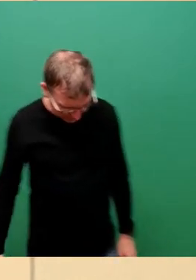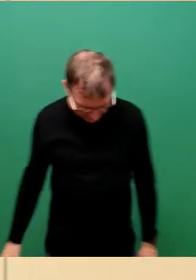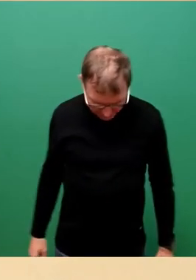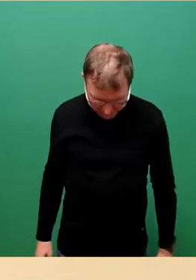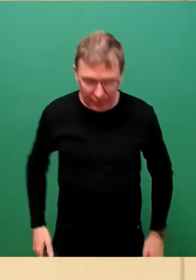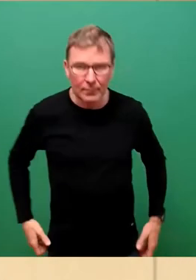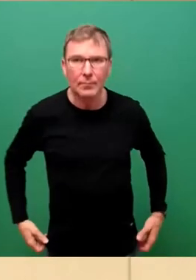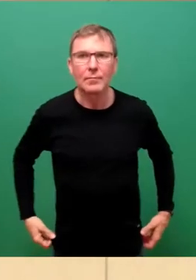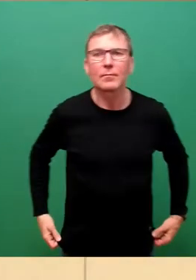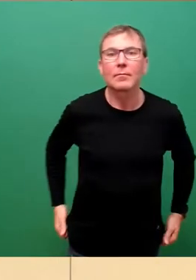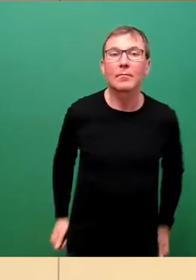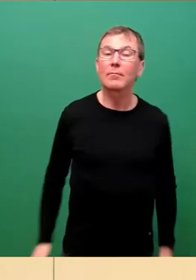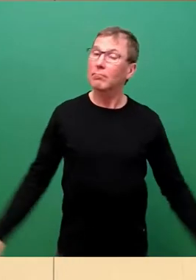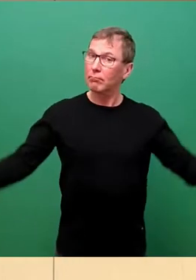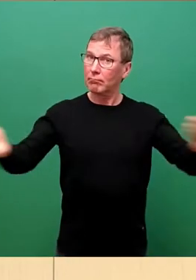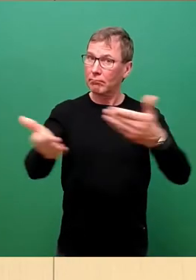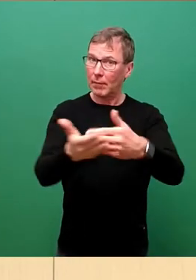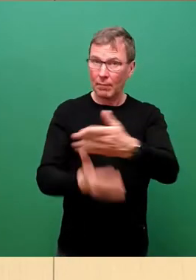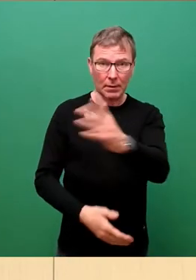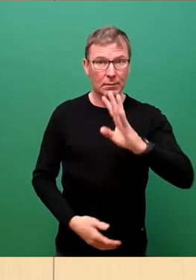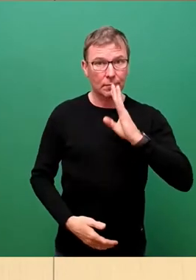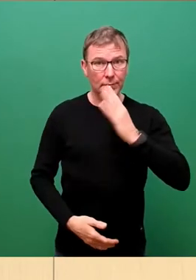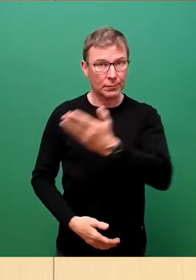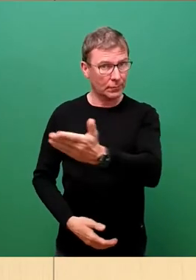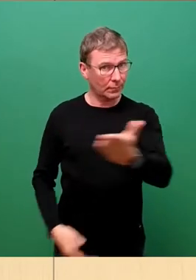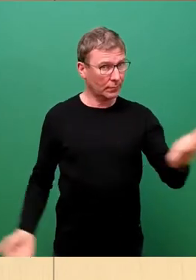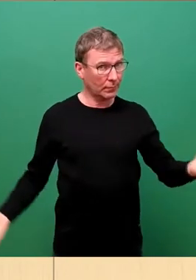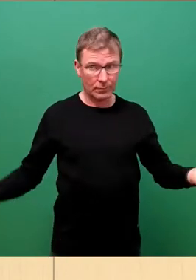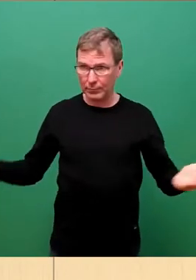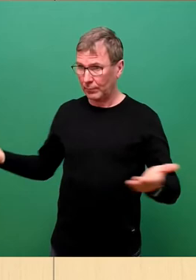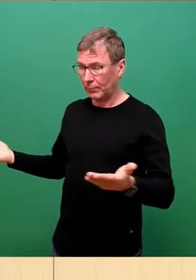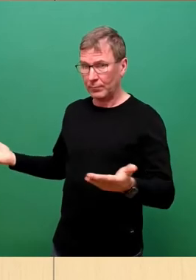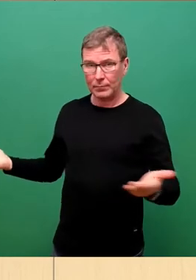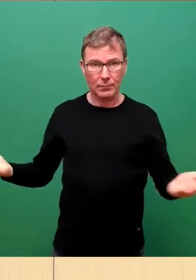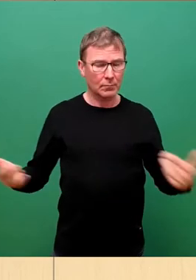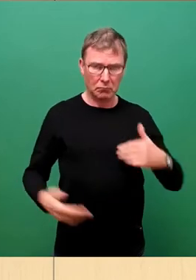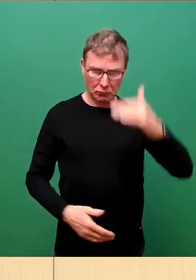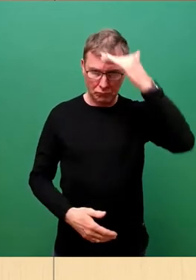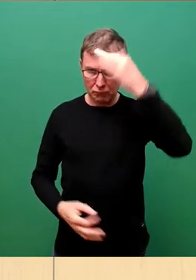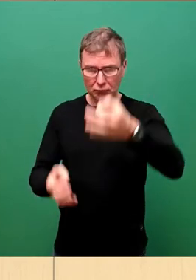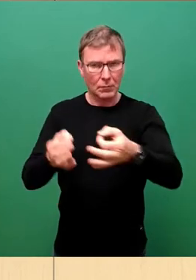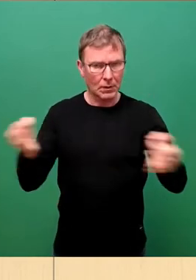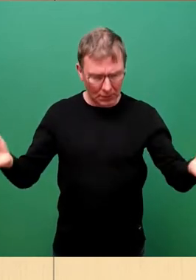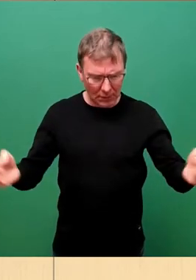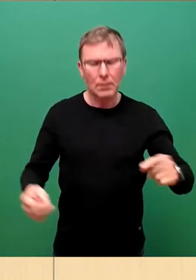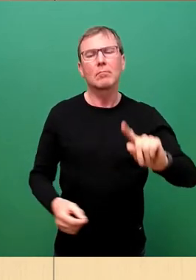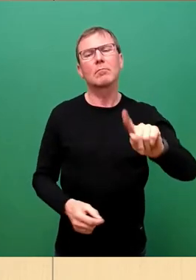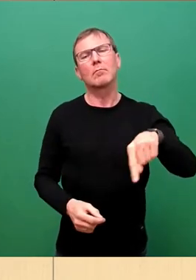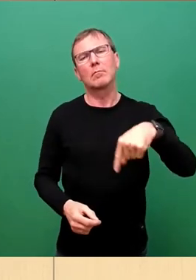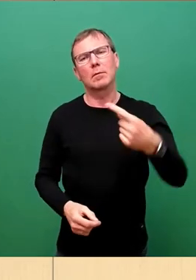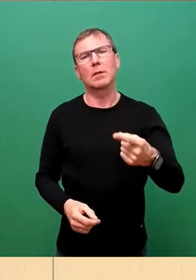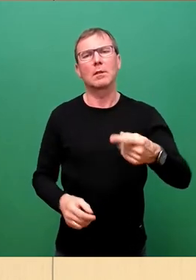So wird weiterhin das Wort gewünscht. Das kann ich nicht sehen. Dann würden wir in die